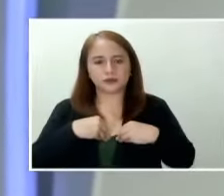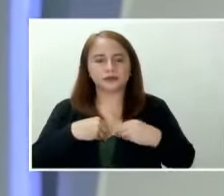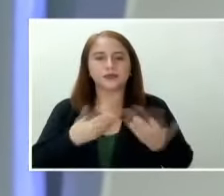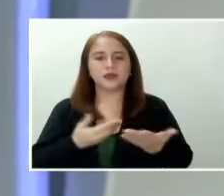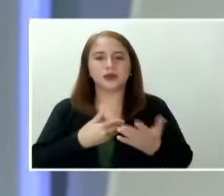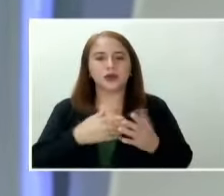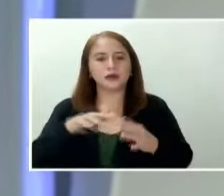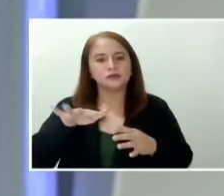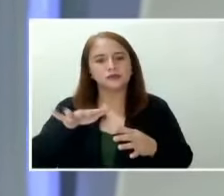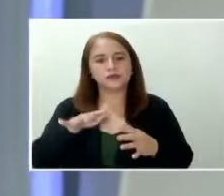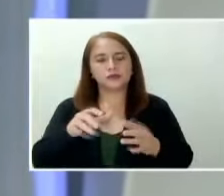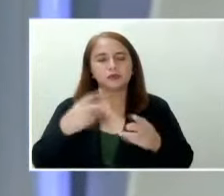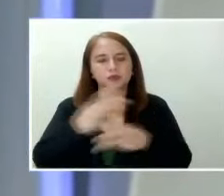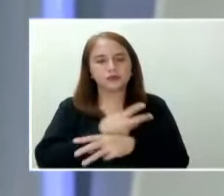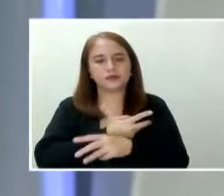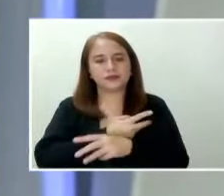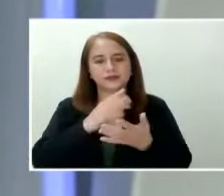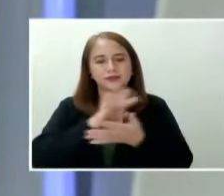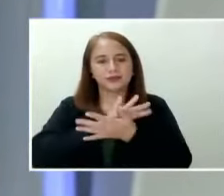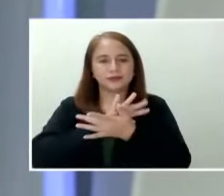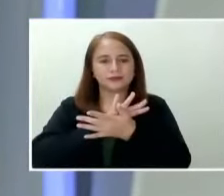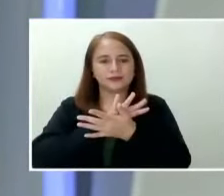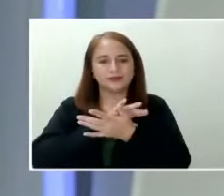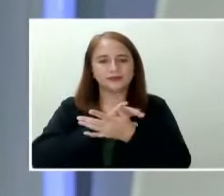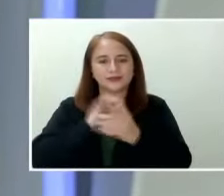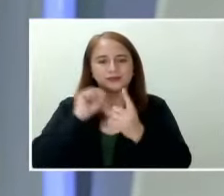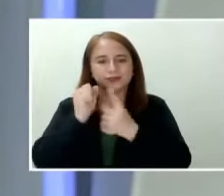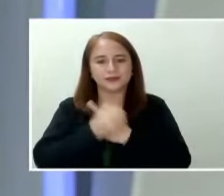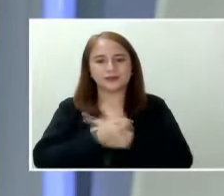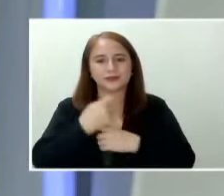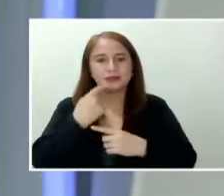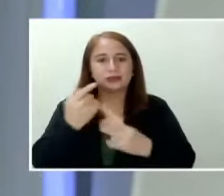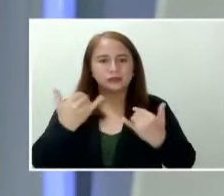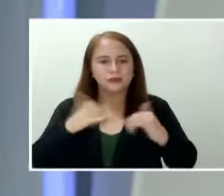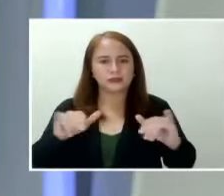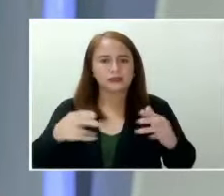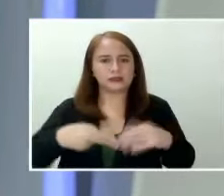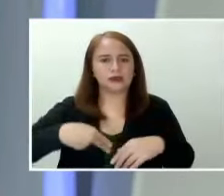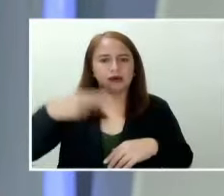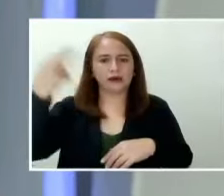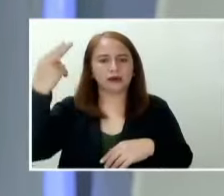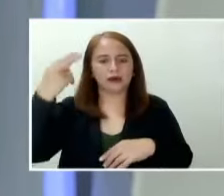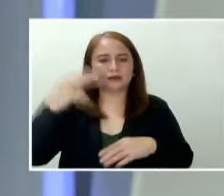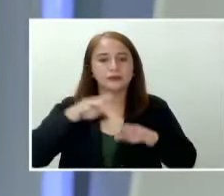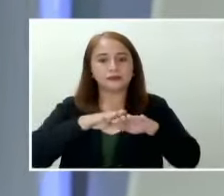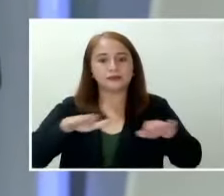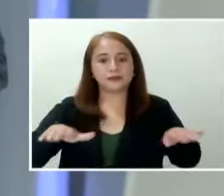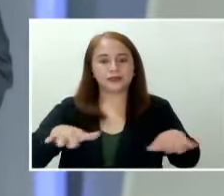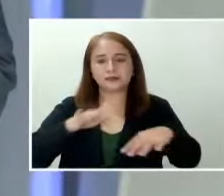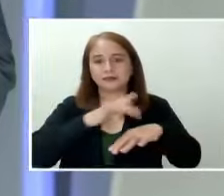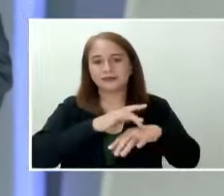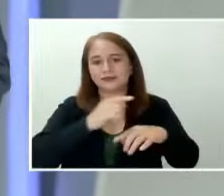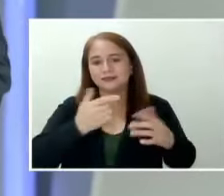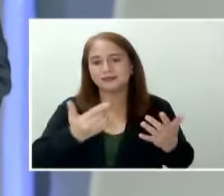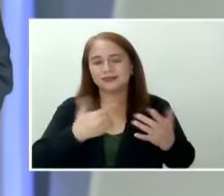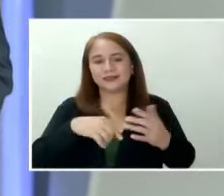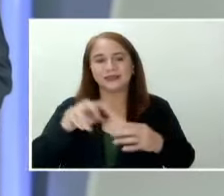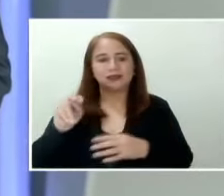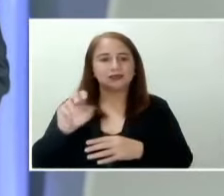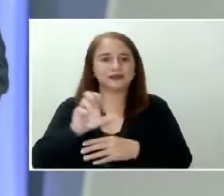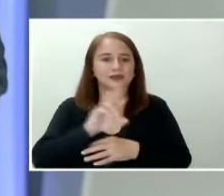at severe COVID-19 cases. Ito'y sa gitna ng patuloy na pagtaas ng bed occupancy lalo na sa NCR.